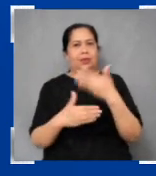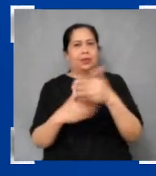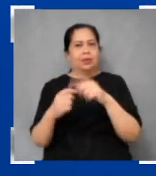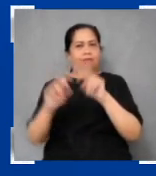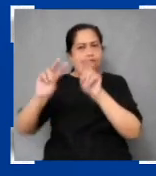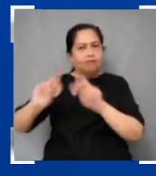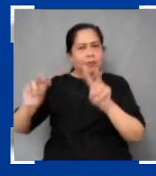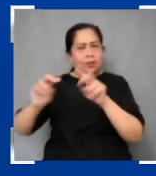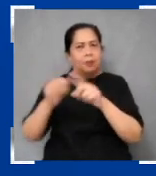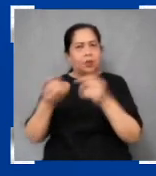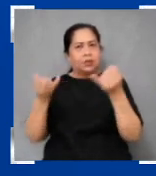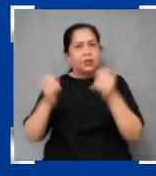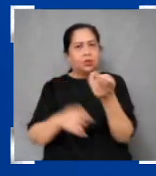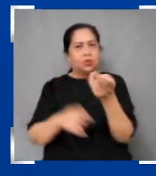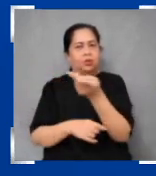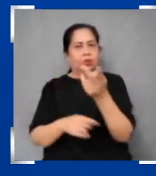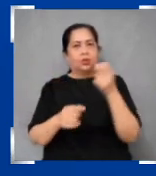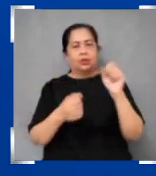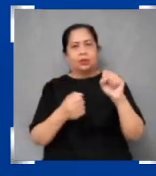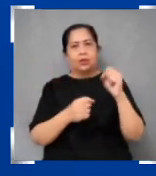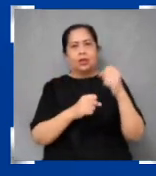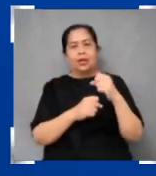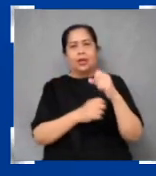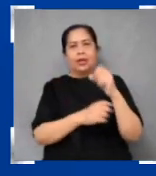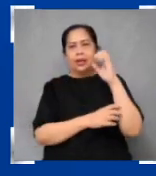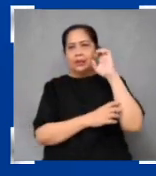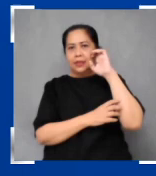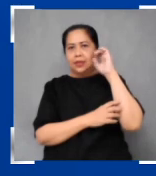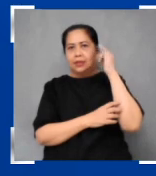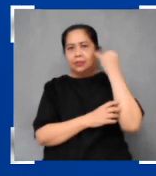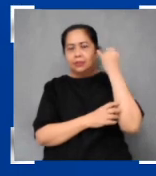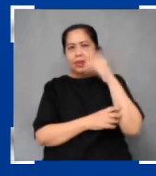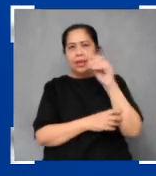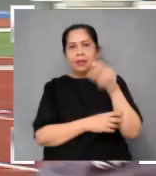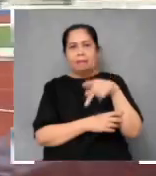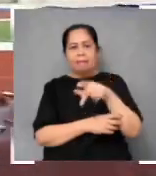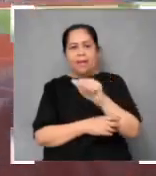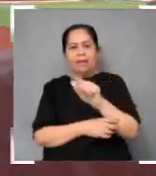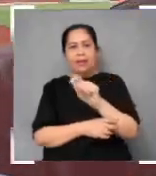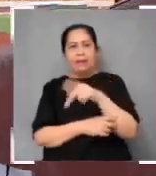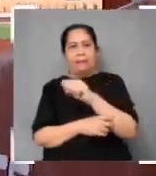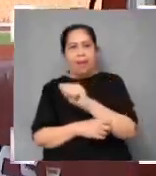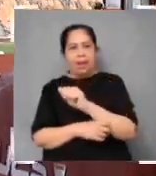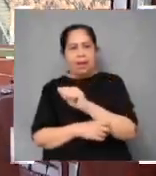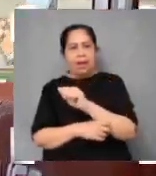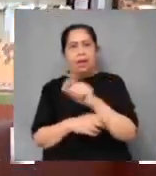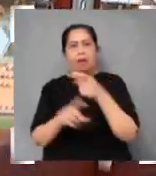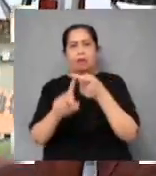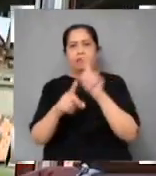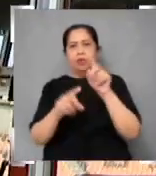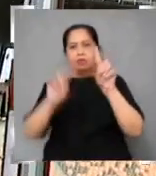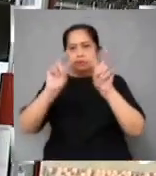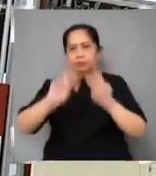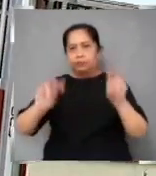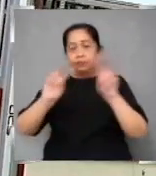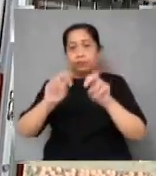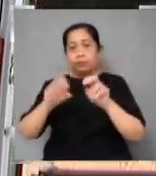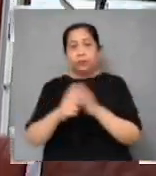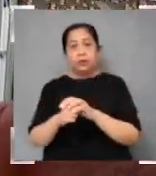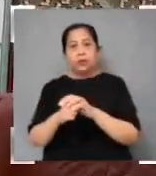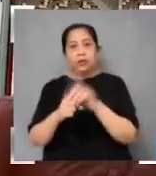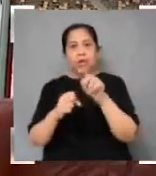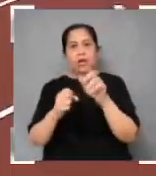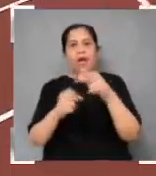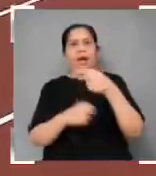pagitan ng Olympia na si E.J. Obiena at ng Patafa. Basa sa kanilang embisigasyon, kinaras daw ni Wico si